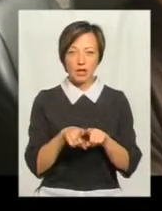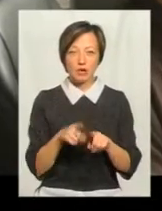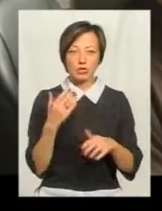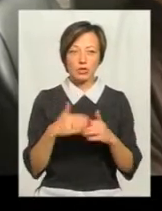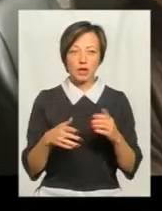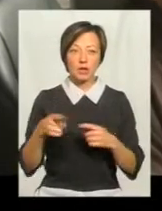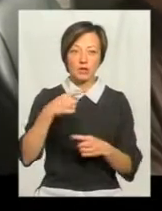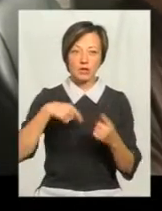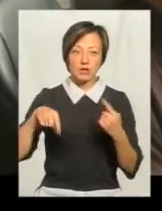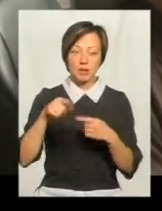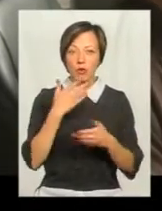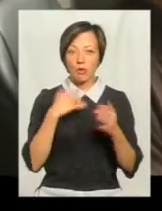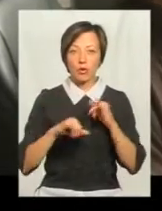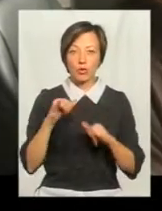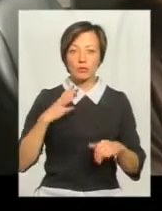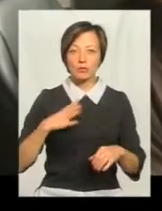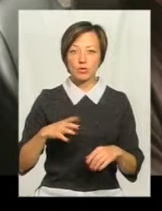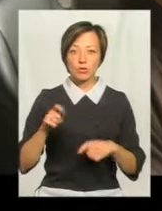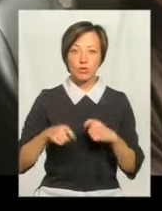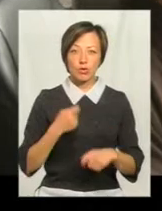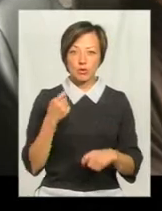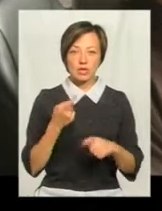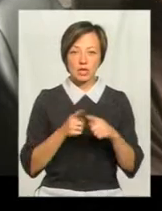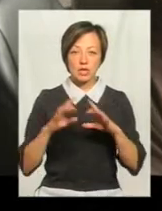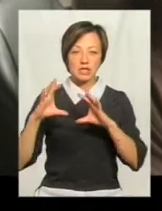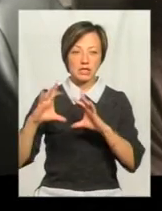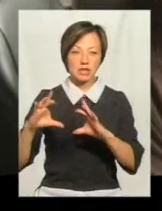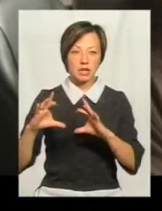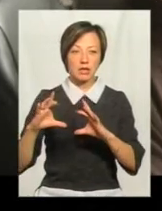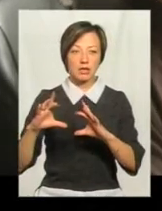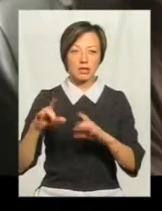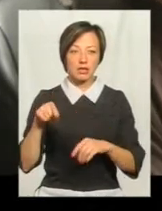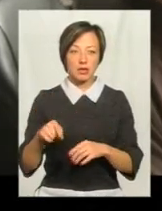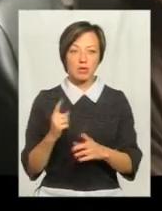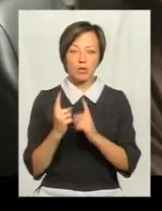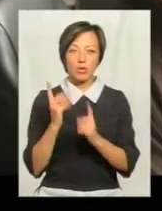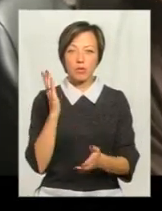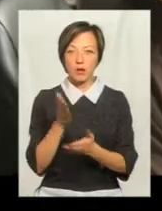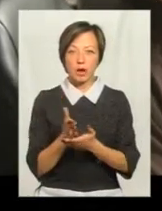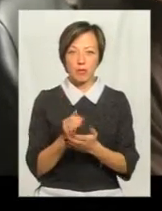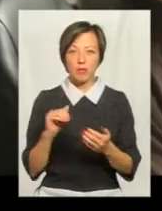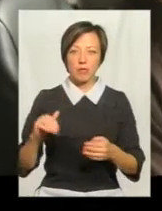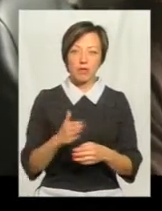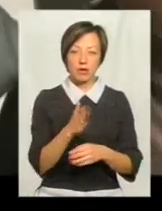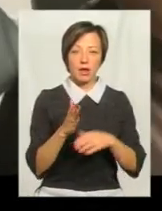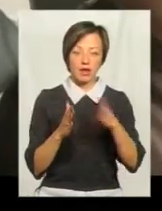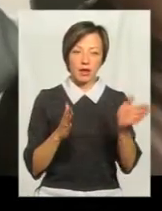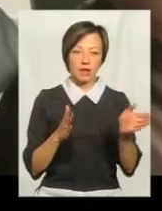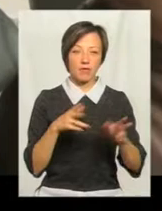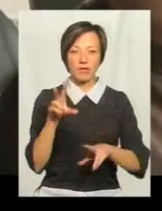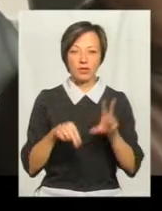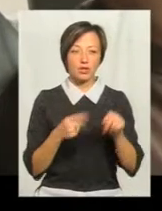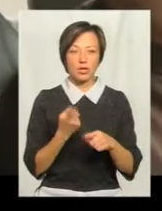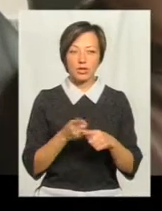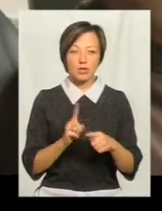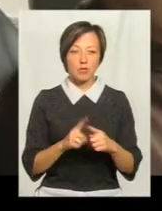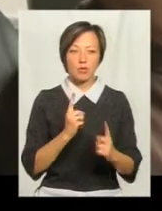розвертатись немає куди, то він змушений порушувати цей знак, який стоїть там, рух тільки прямо, і повертає наліво. Я рахую, що